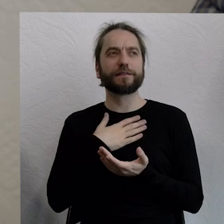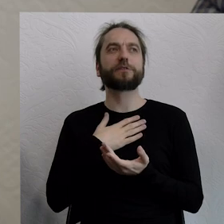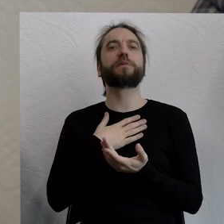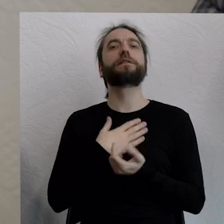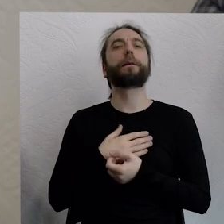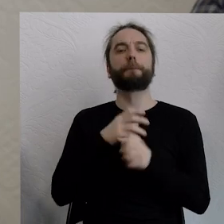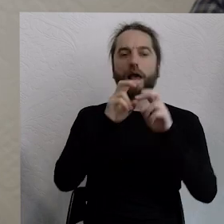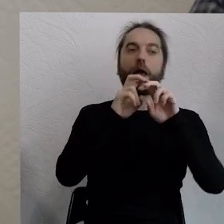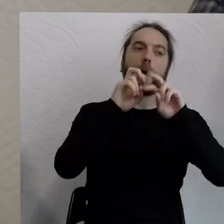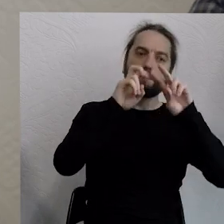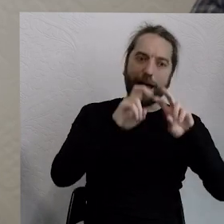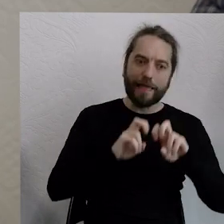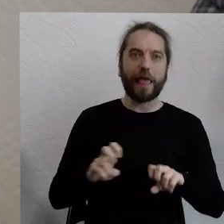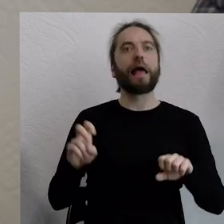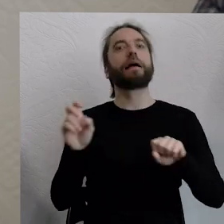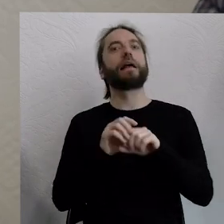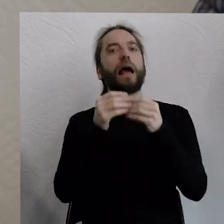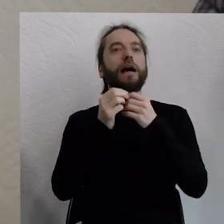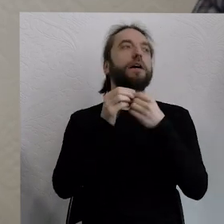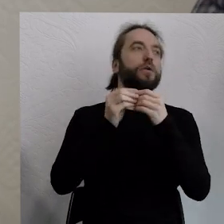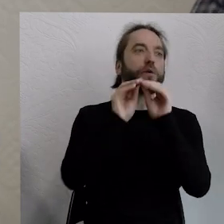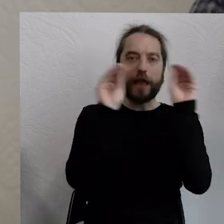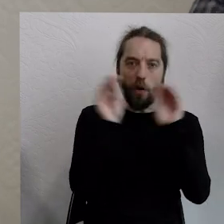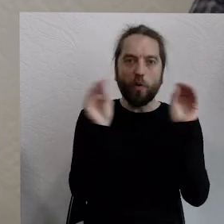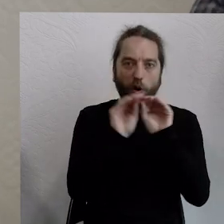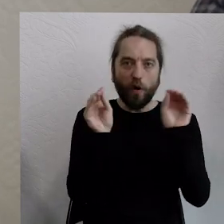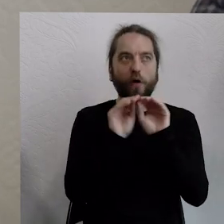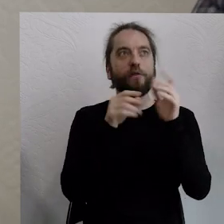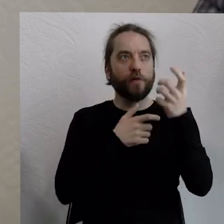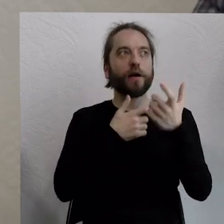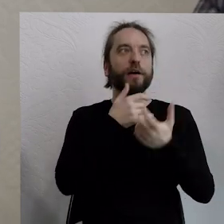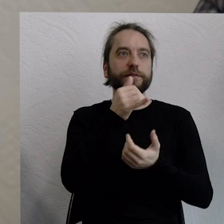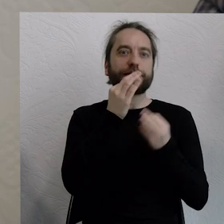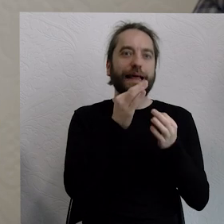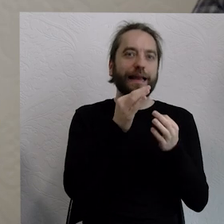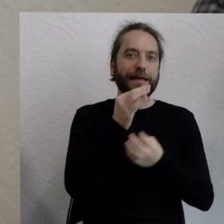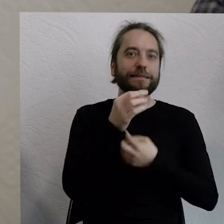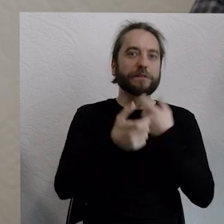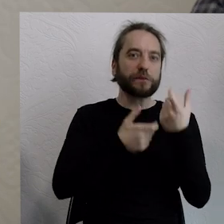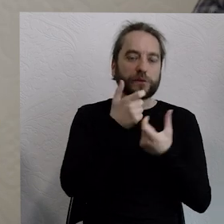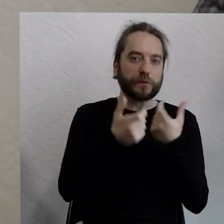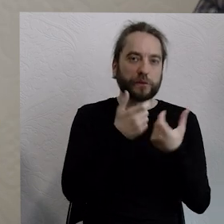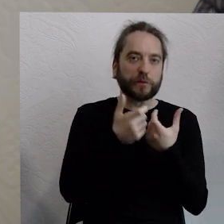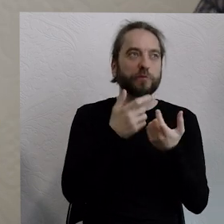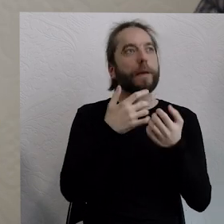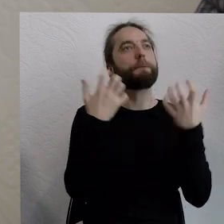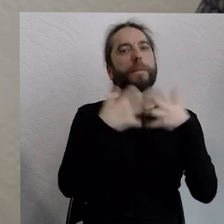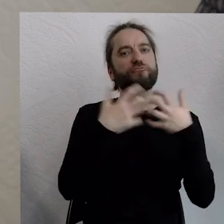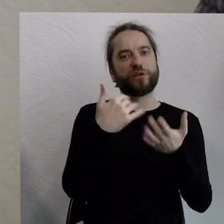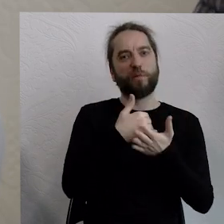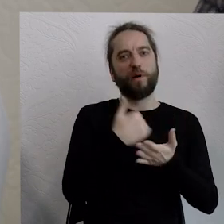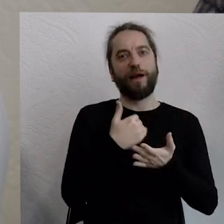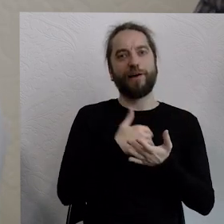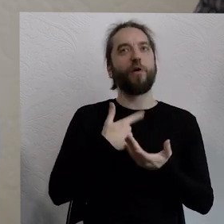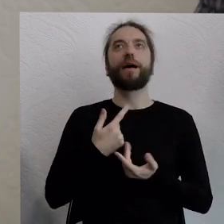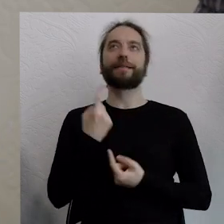robimy to działanie lekko zanikają, albo bardzo szybko, niektórzy mówią, nasze możliwości kreatywności, po prostu wyobrażania sobie przyszłości, być